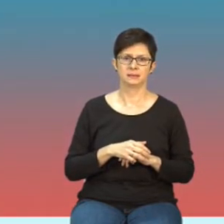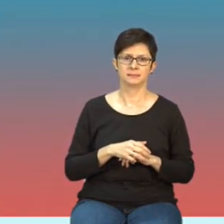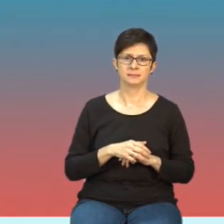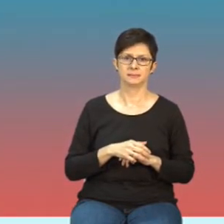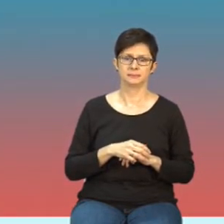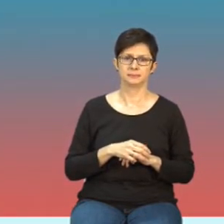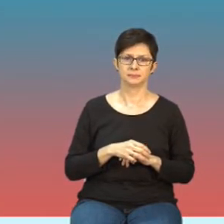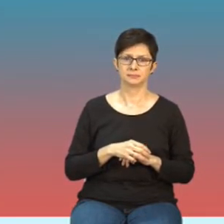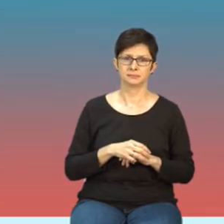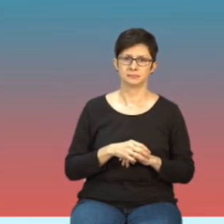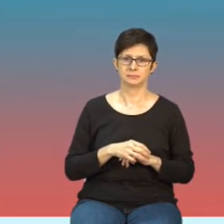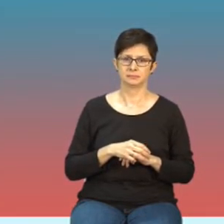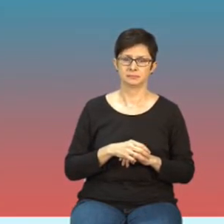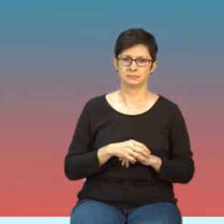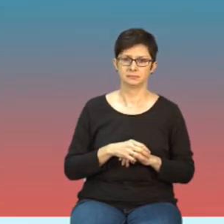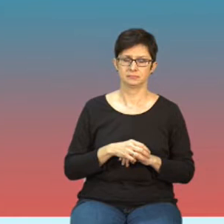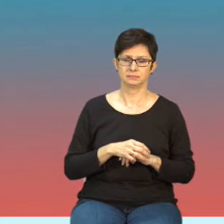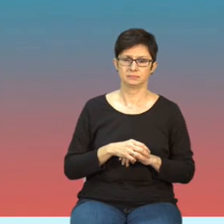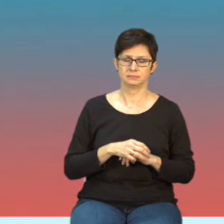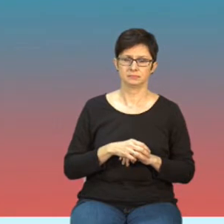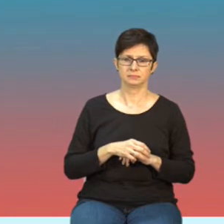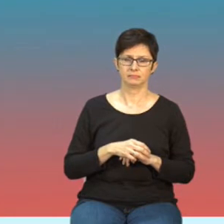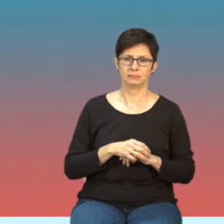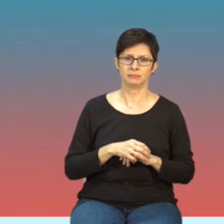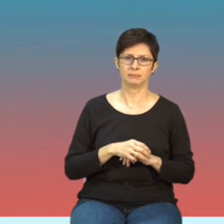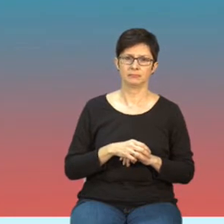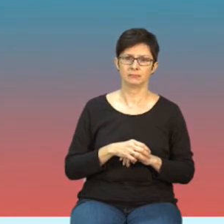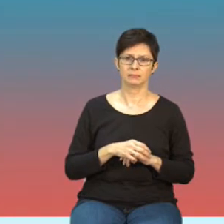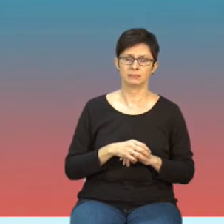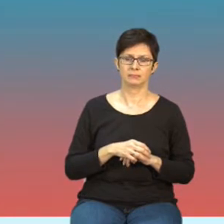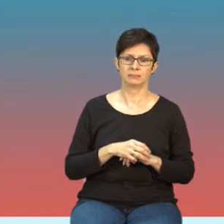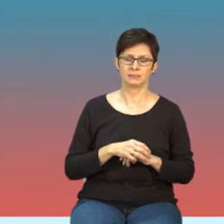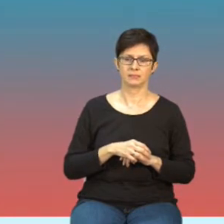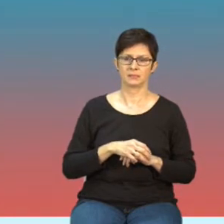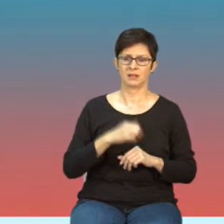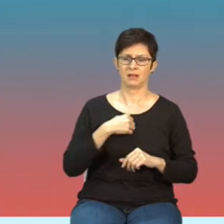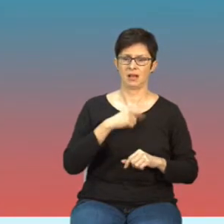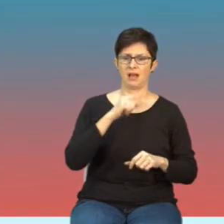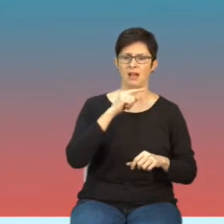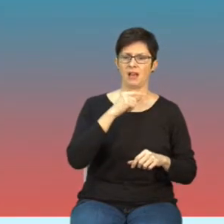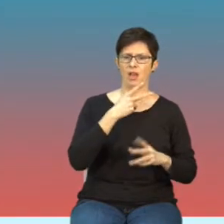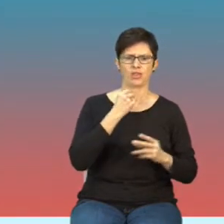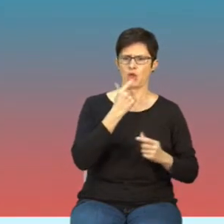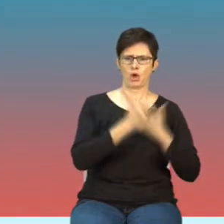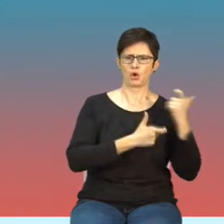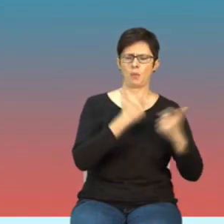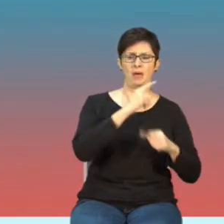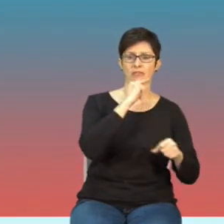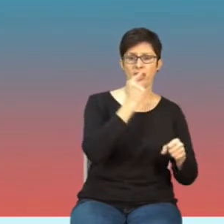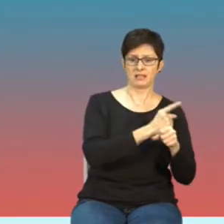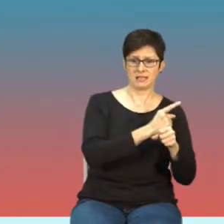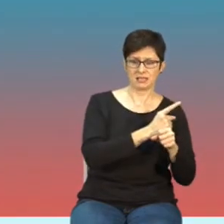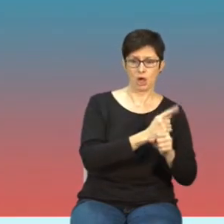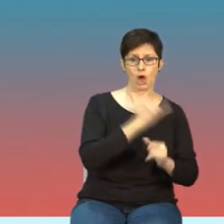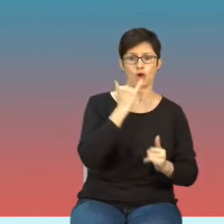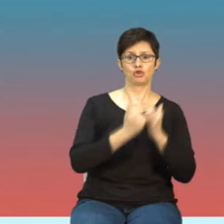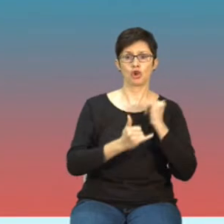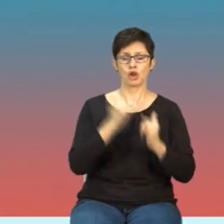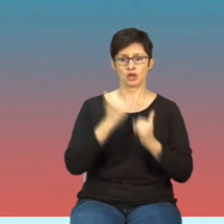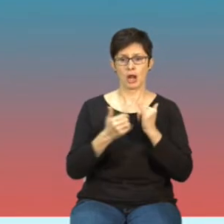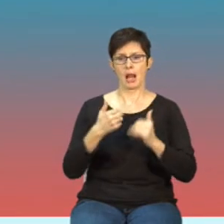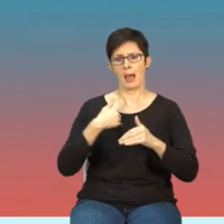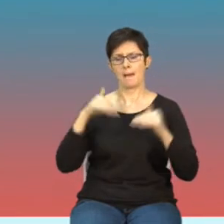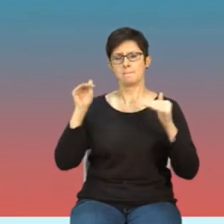znaczy nie należy podejmować decyzji, jeżeli istnieje możliwość